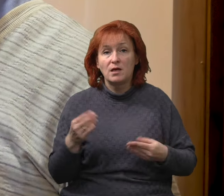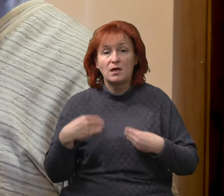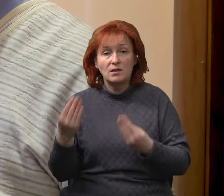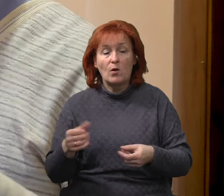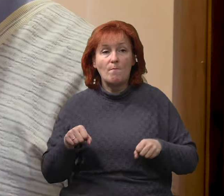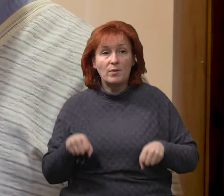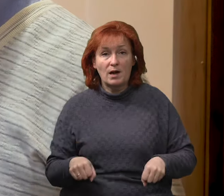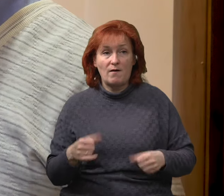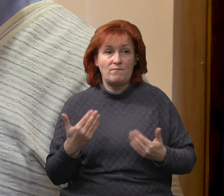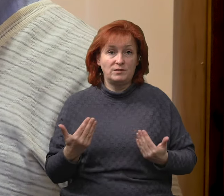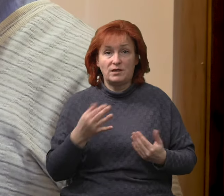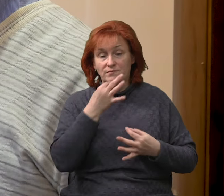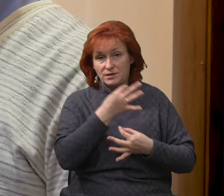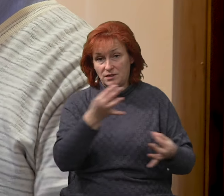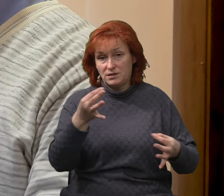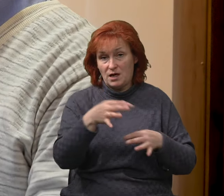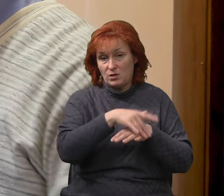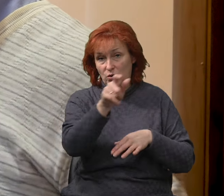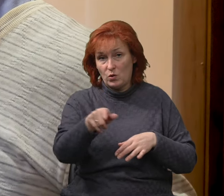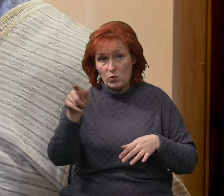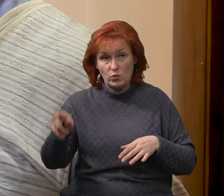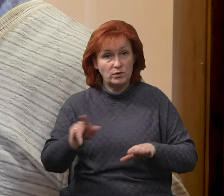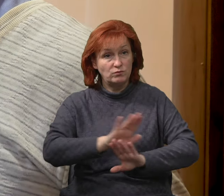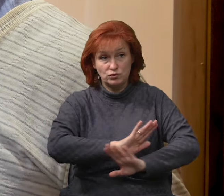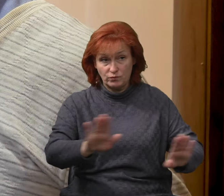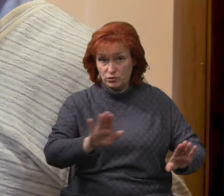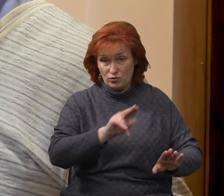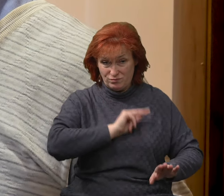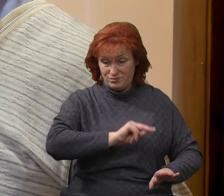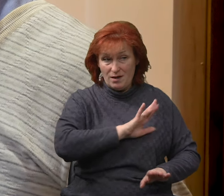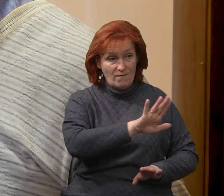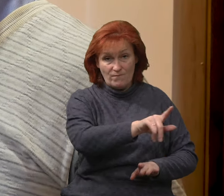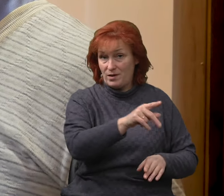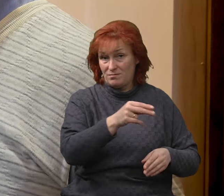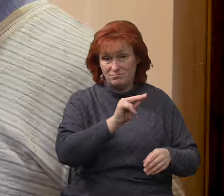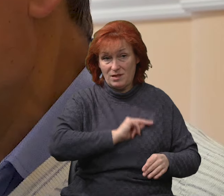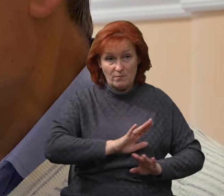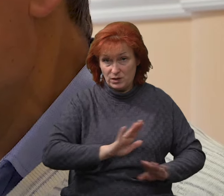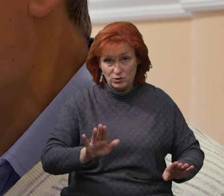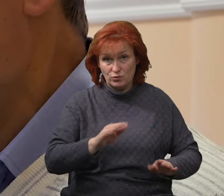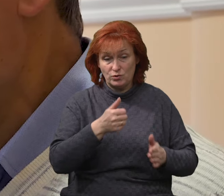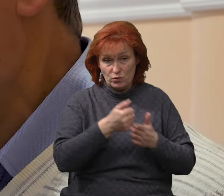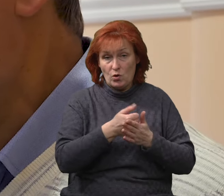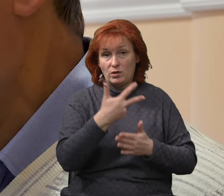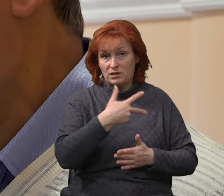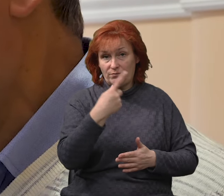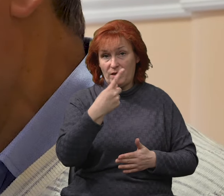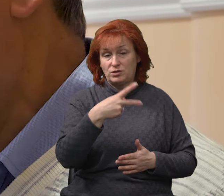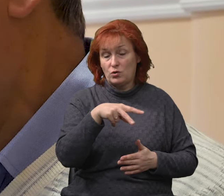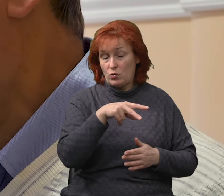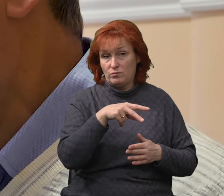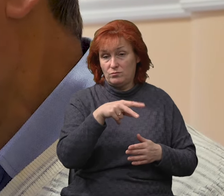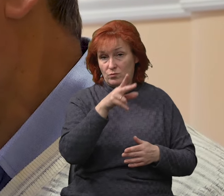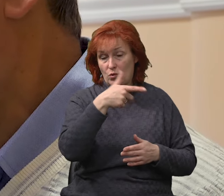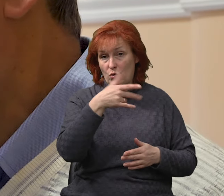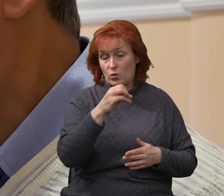вправо мені зараз сказати людям, що вже ви не працюєте, в середці першого грудня, мені немає. А як ви реагуєте на те, що в майбутньому ви